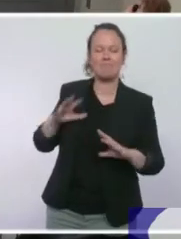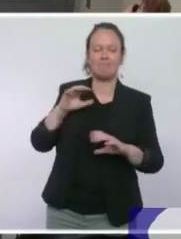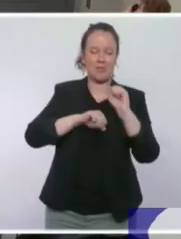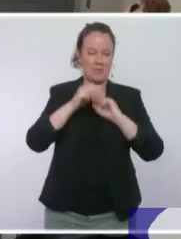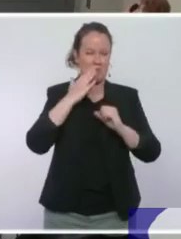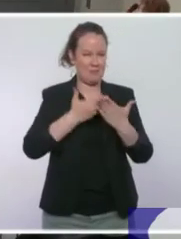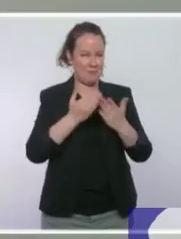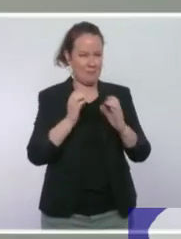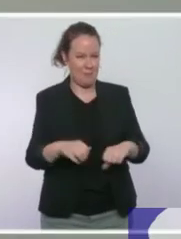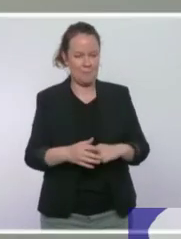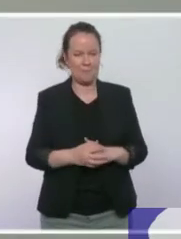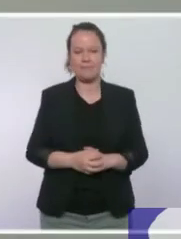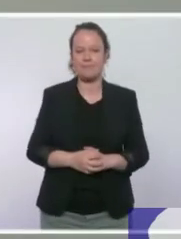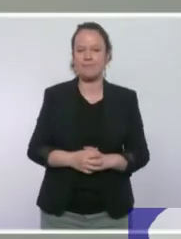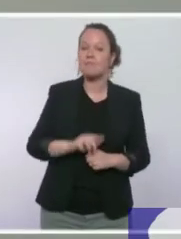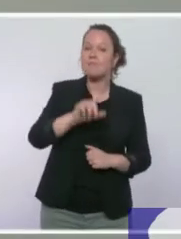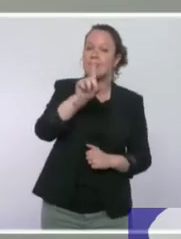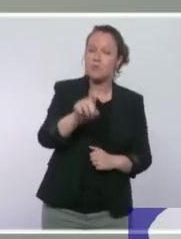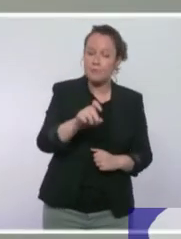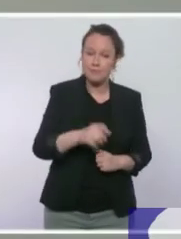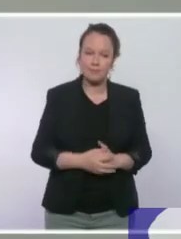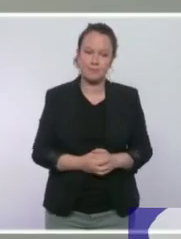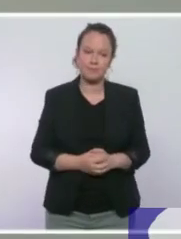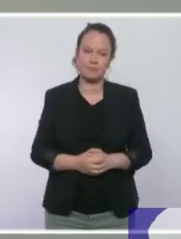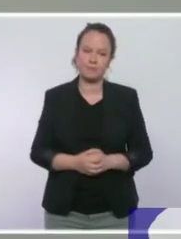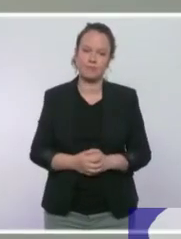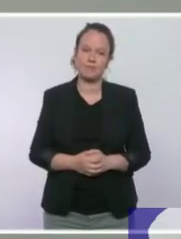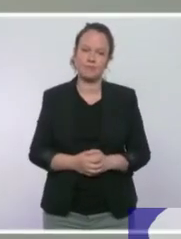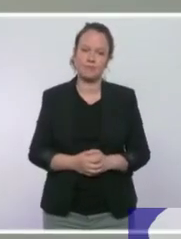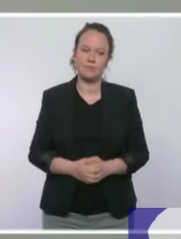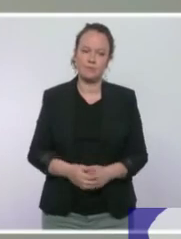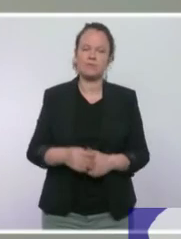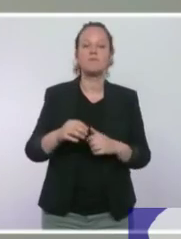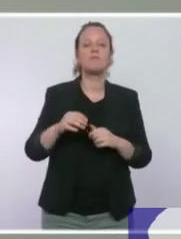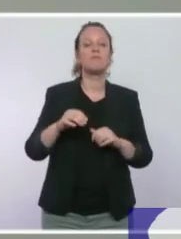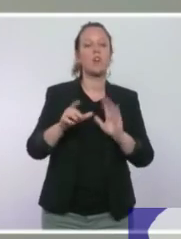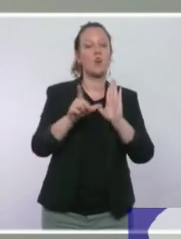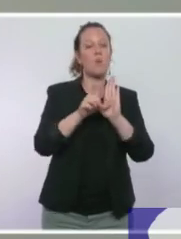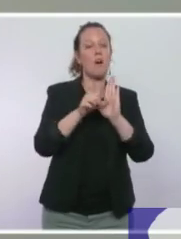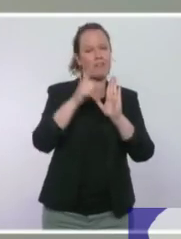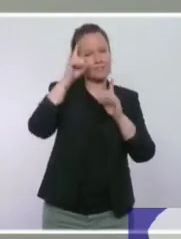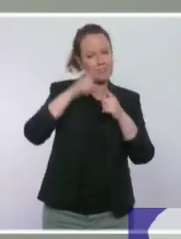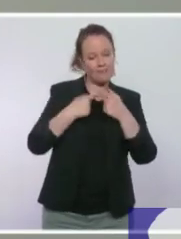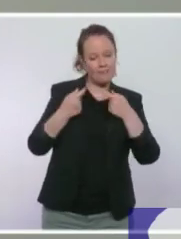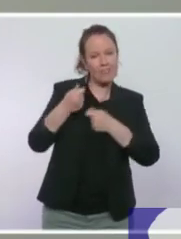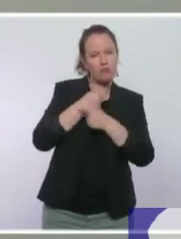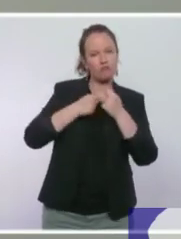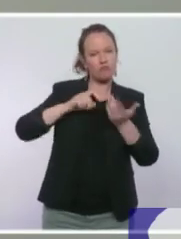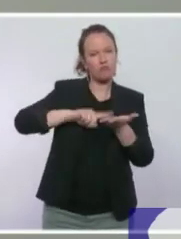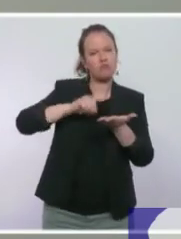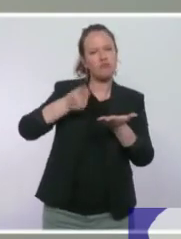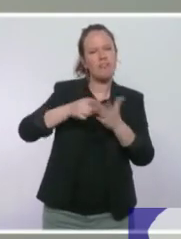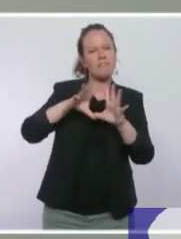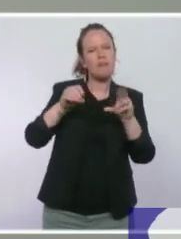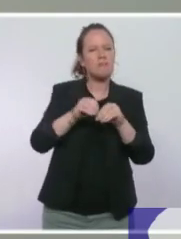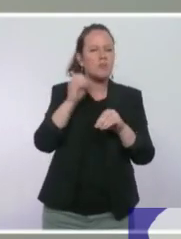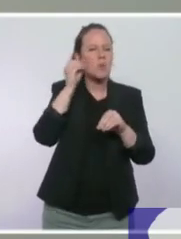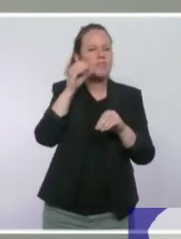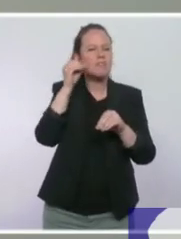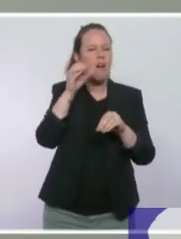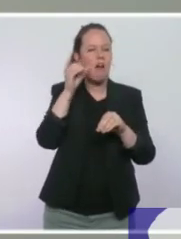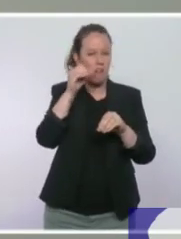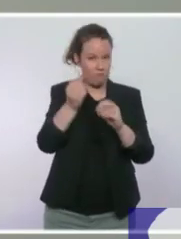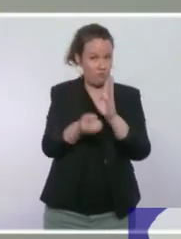Valérie Leroux de l'AFP, j'avais une question sur la date à laquelle le projet de loi sur le pouvoir d'achat serait présenté. Est-ce qu'il le sera immédiatement